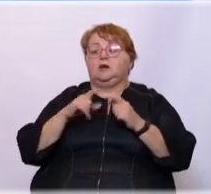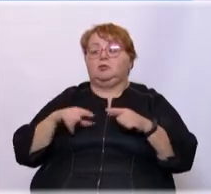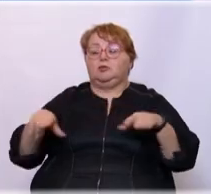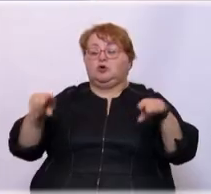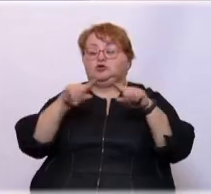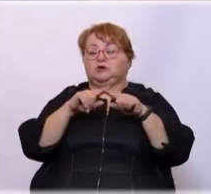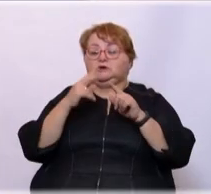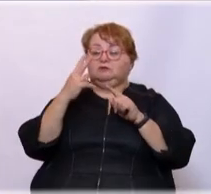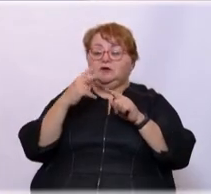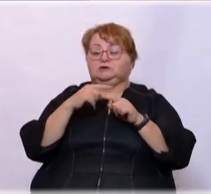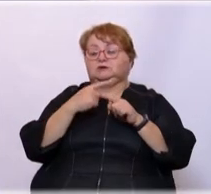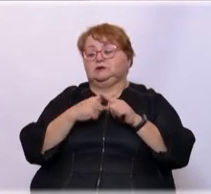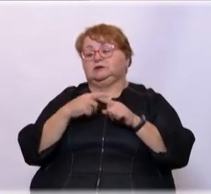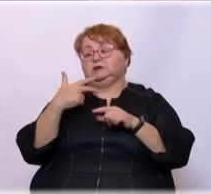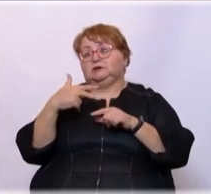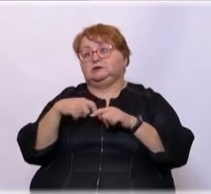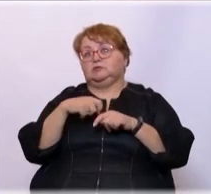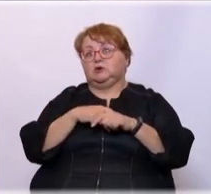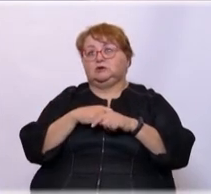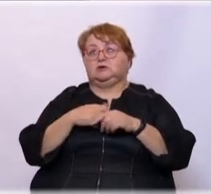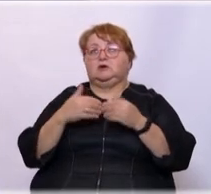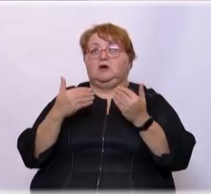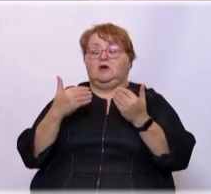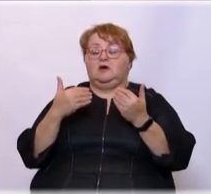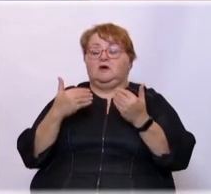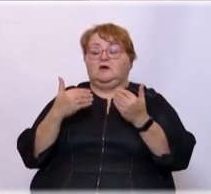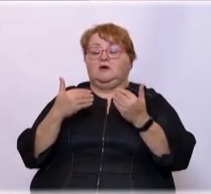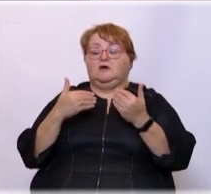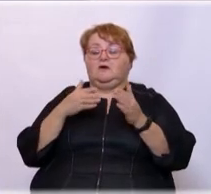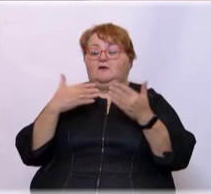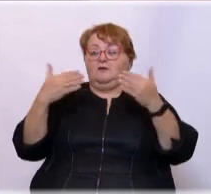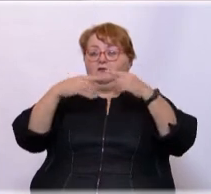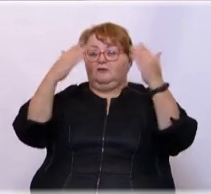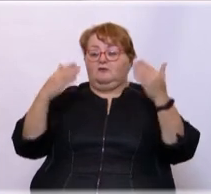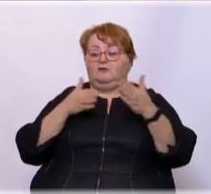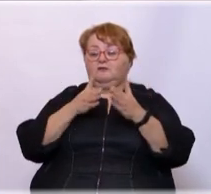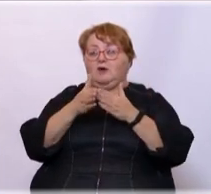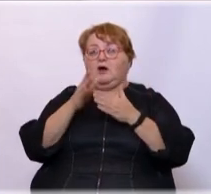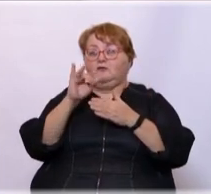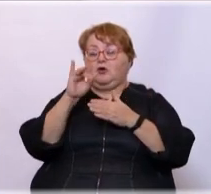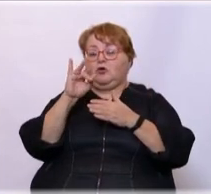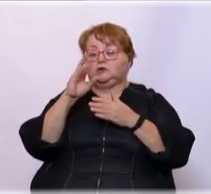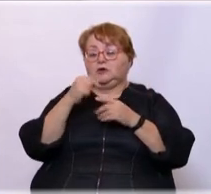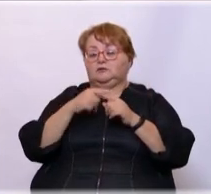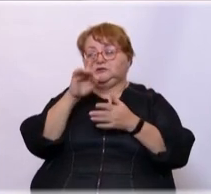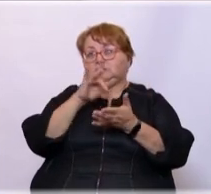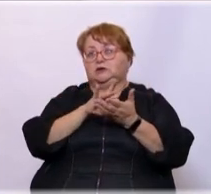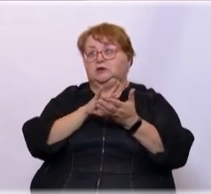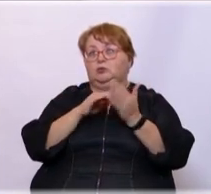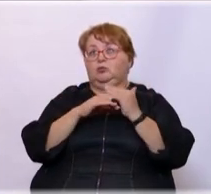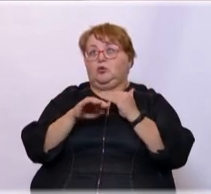двадцать на тридцать метров. Ворота спиной друг к другу находятся в центре поля. Ворота. В центре поля.